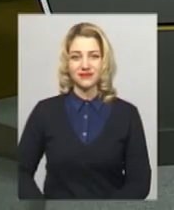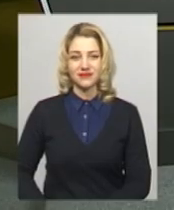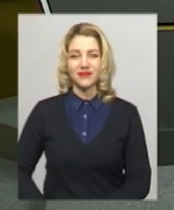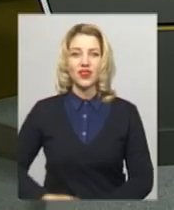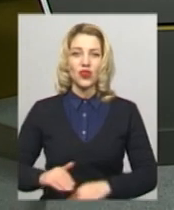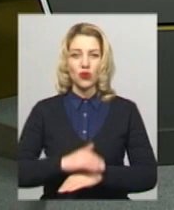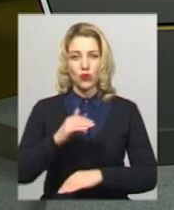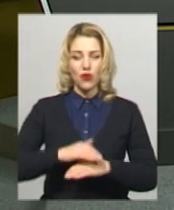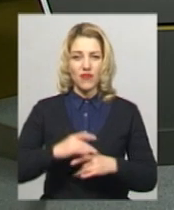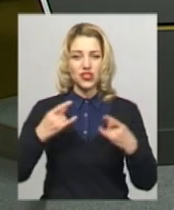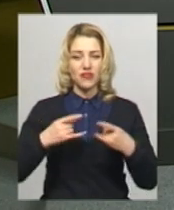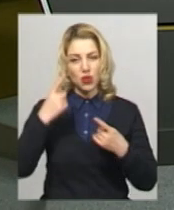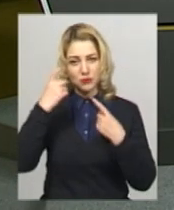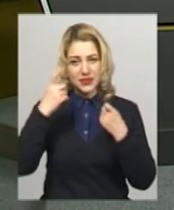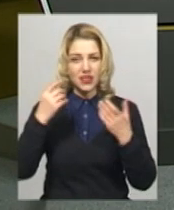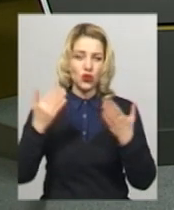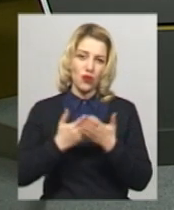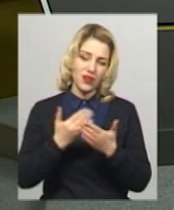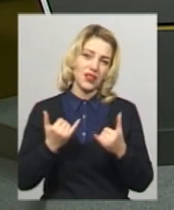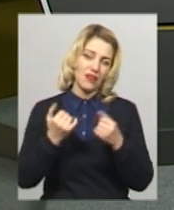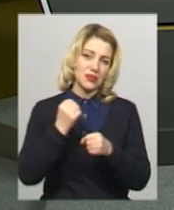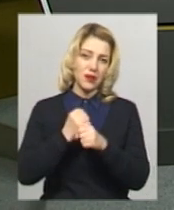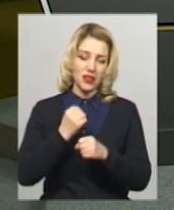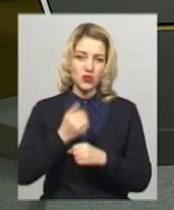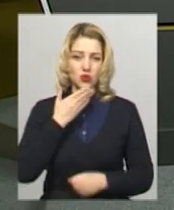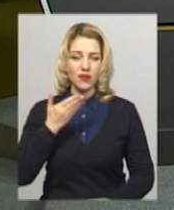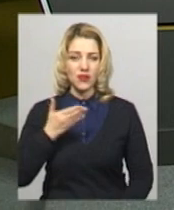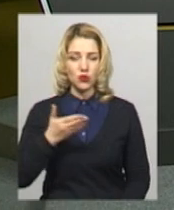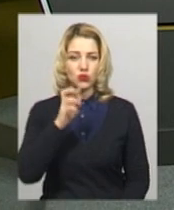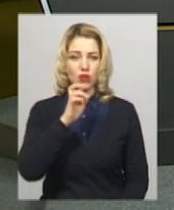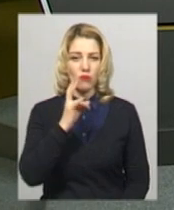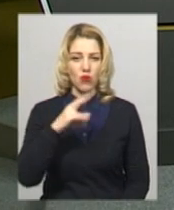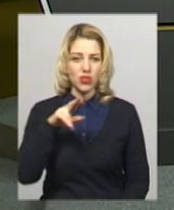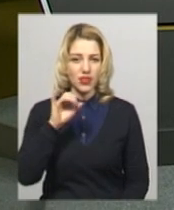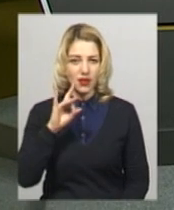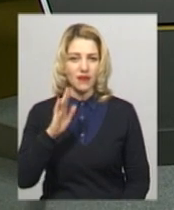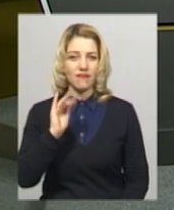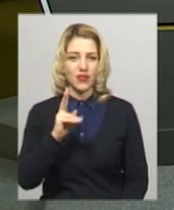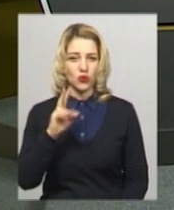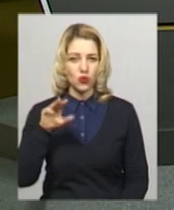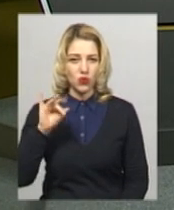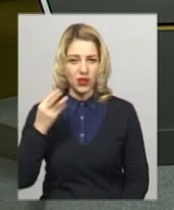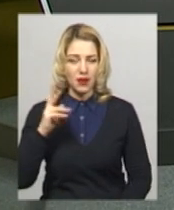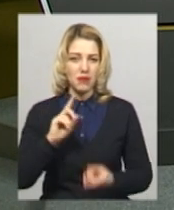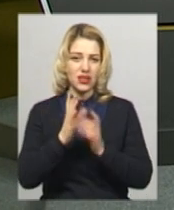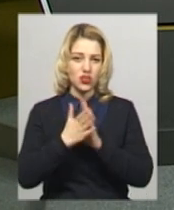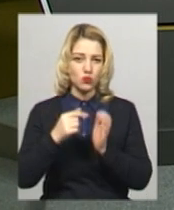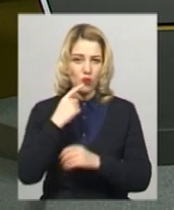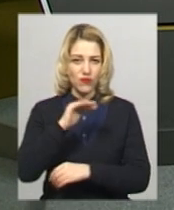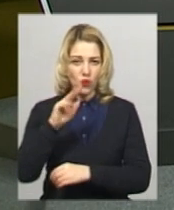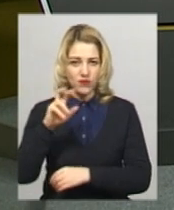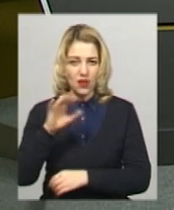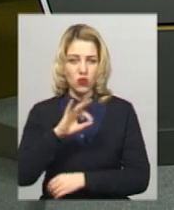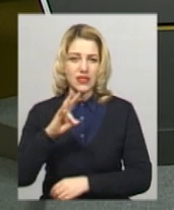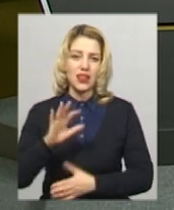Доброго вечора, в ефірі інформаційний випуск новин. У студії для вас працюють ведуча Вікторія Бондар, переклад на жестову мову Оксани Фіновської. Далі